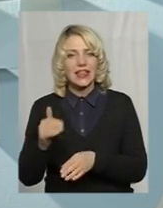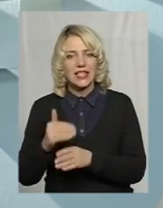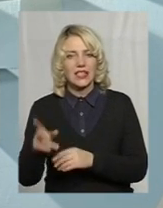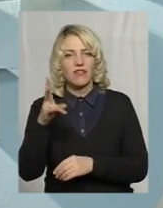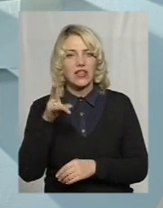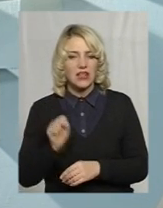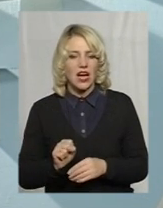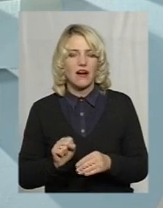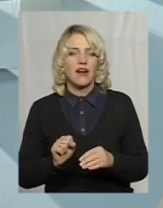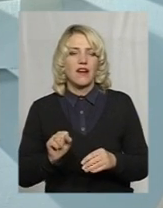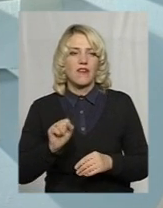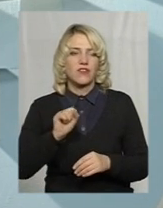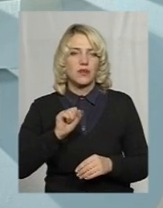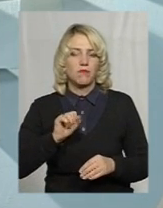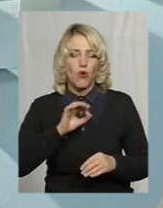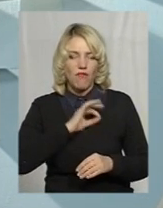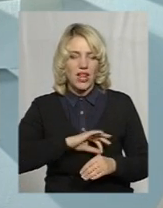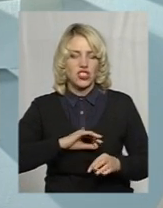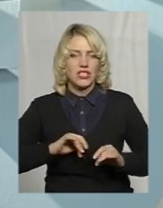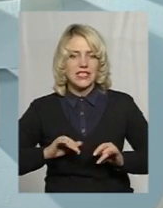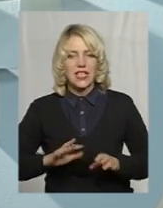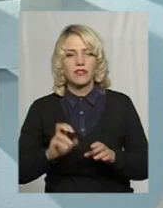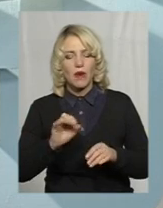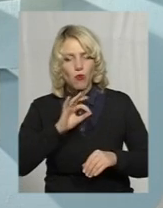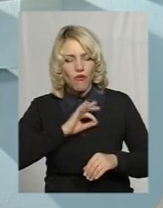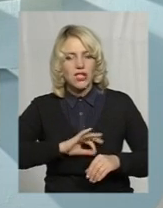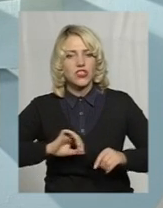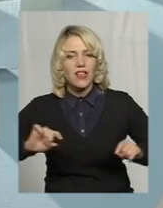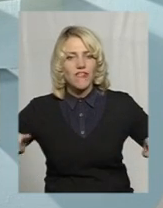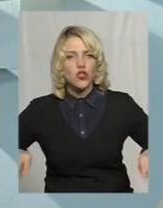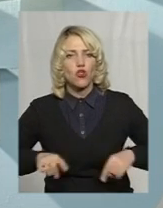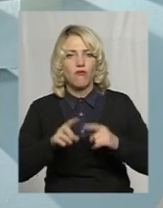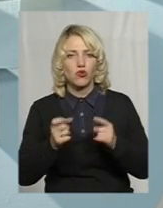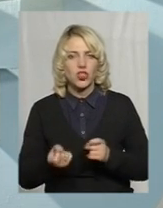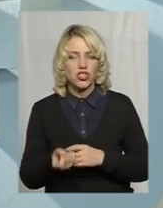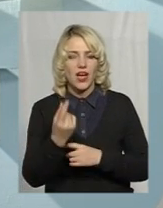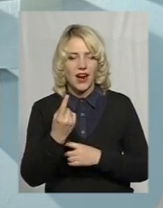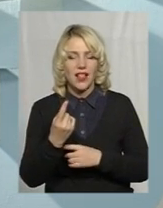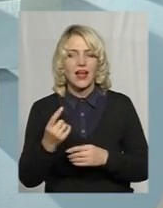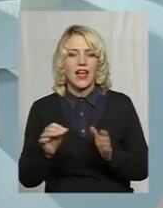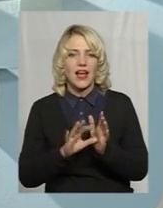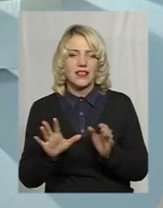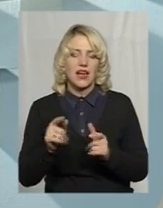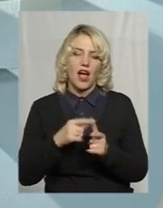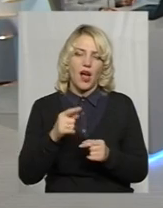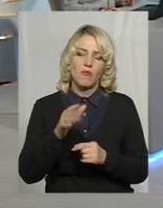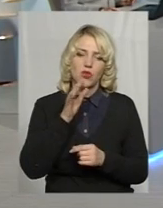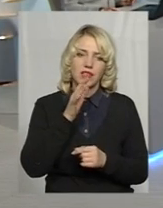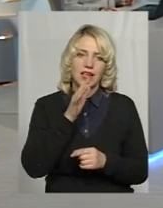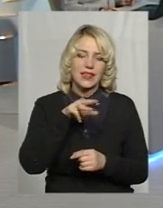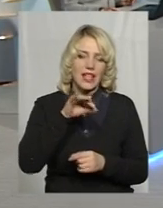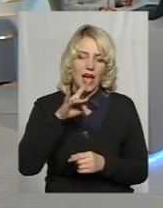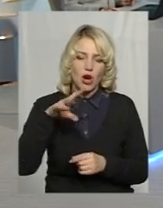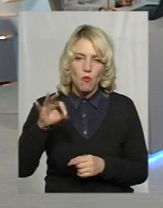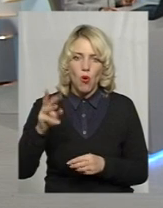впровадження заходів з впровадження відновлювальних джерел енергії або термомодернізації будинку